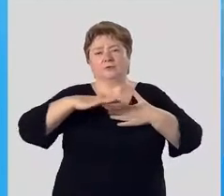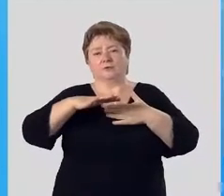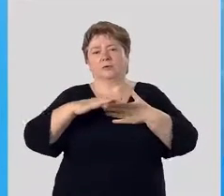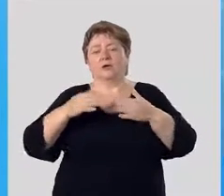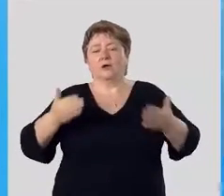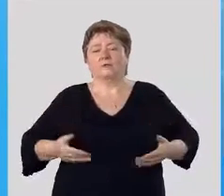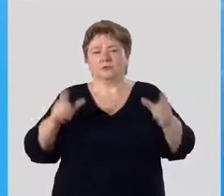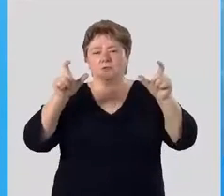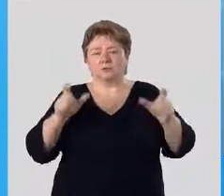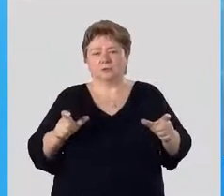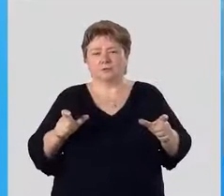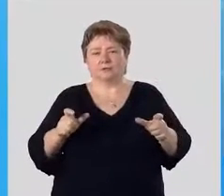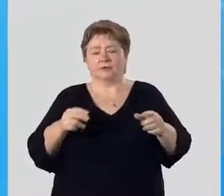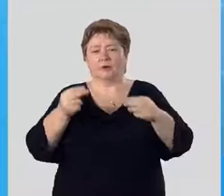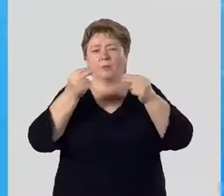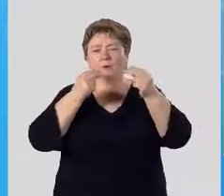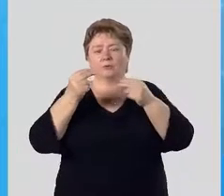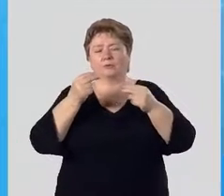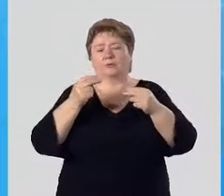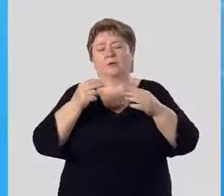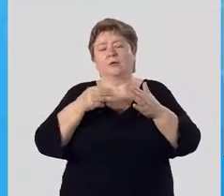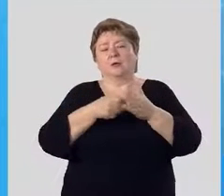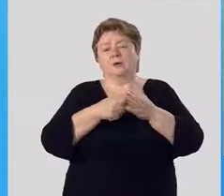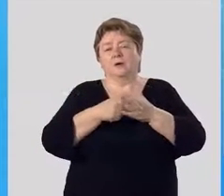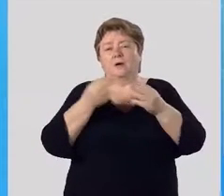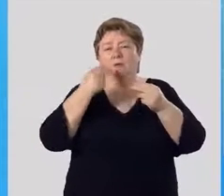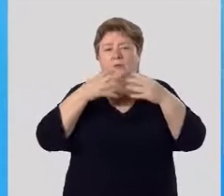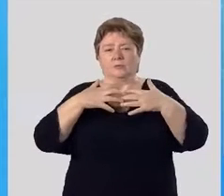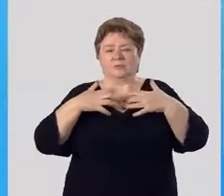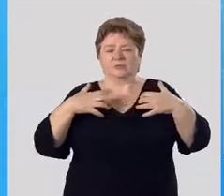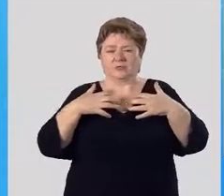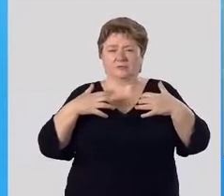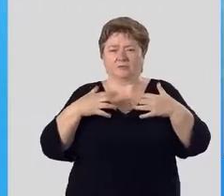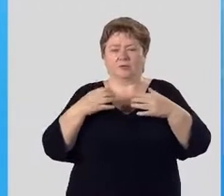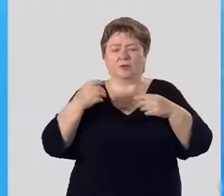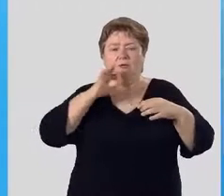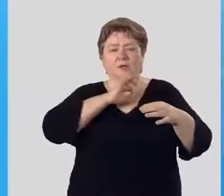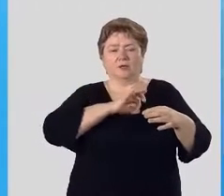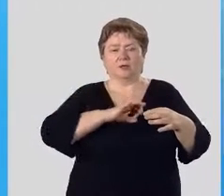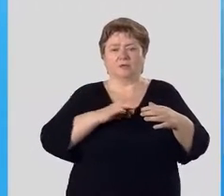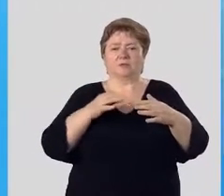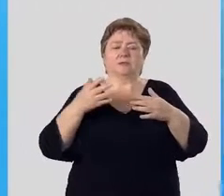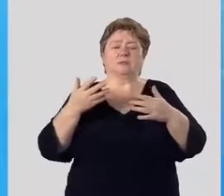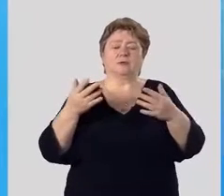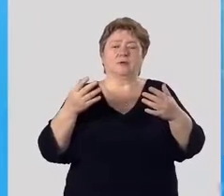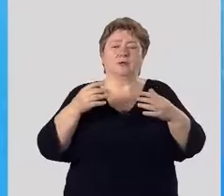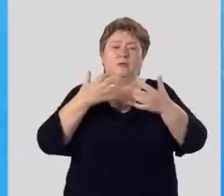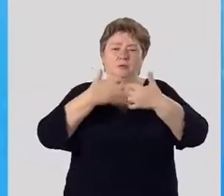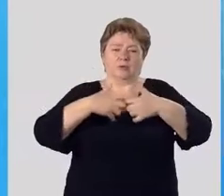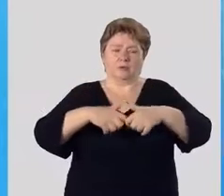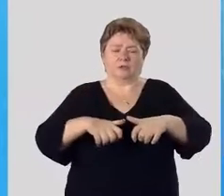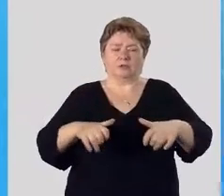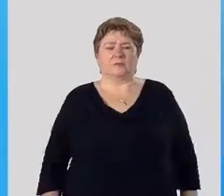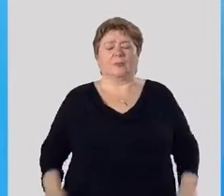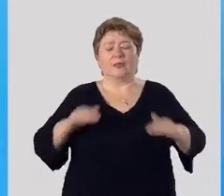В жизни человека продукты питания, корм скоту, лекарства, сырье в промышленности.